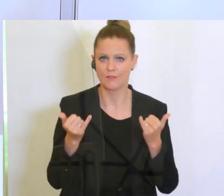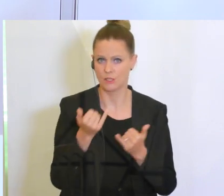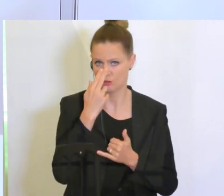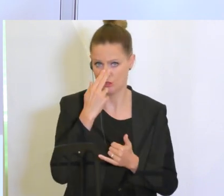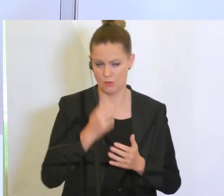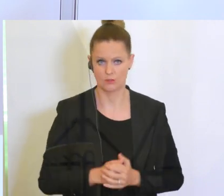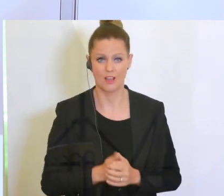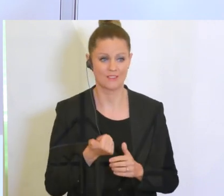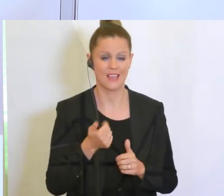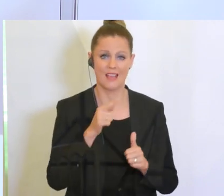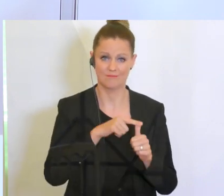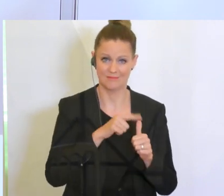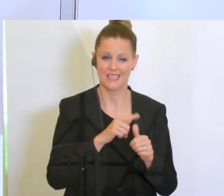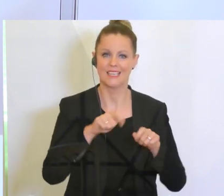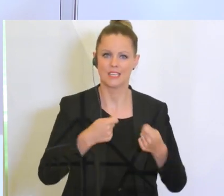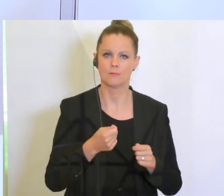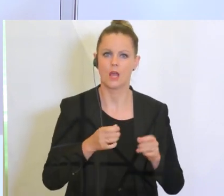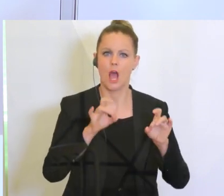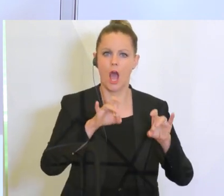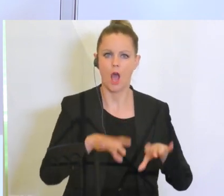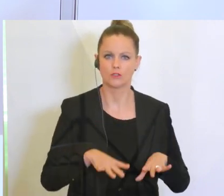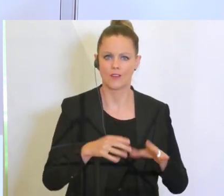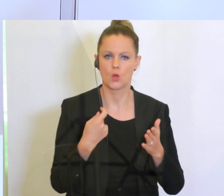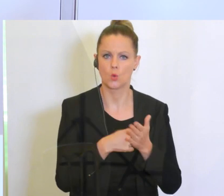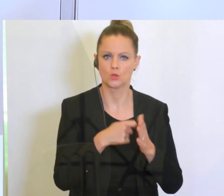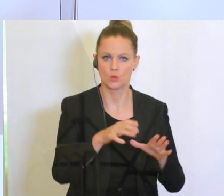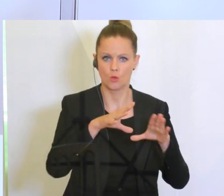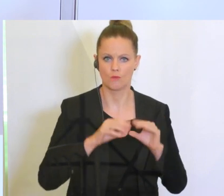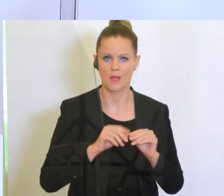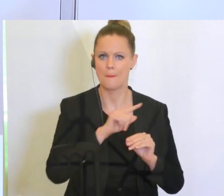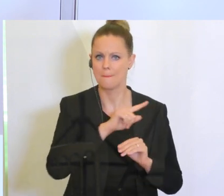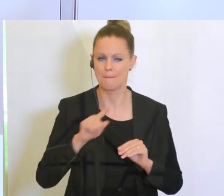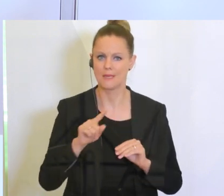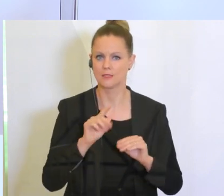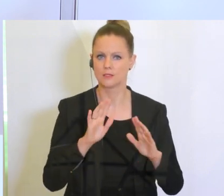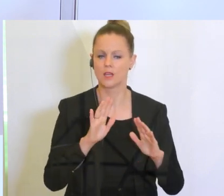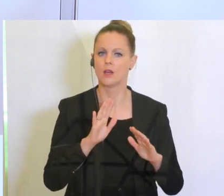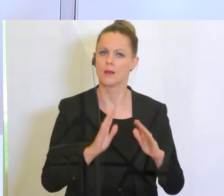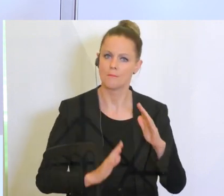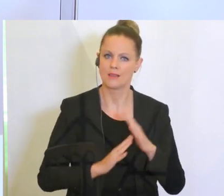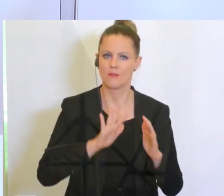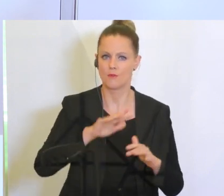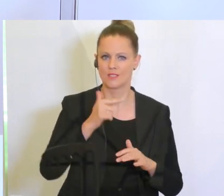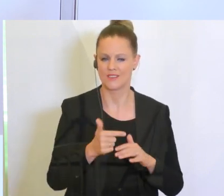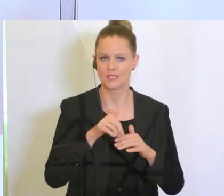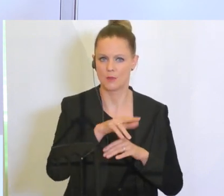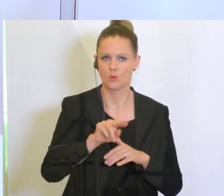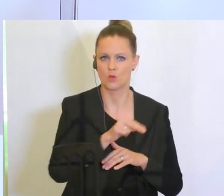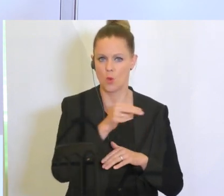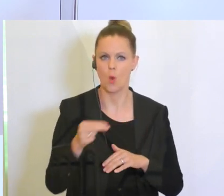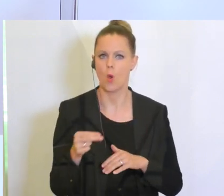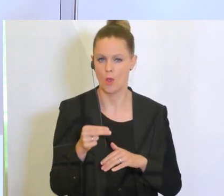wird es eine Ausfallskostenübernahme in der Höhe von bis zu 25 Millionen Euro im tatsächlichen